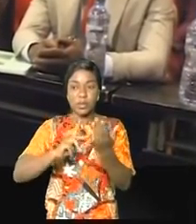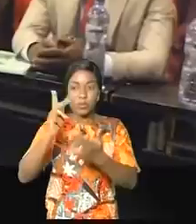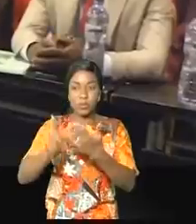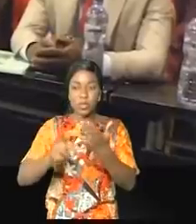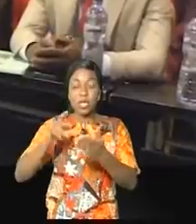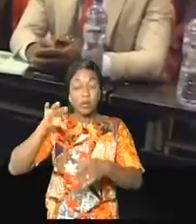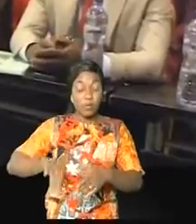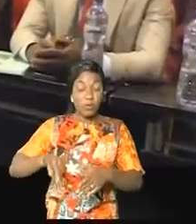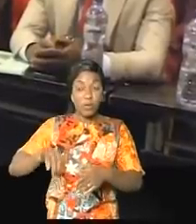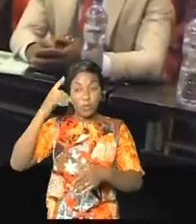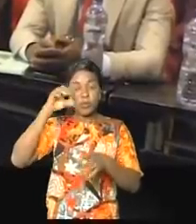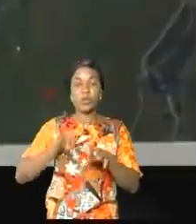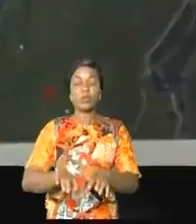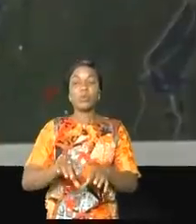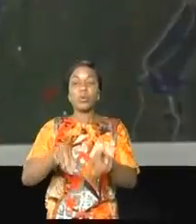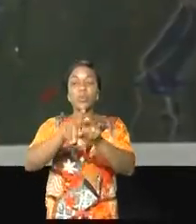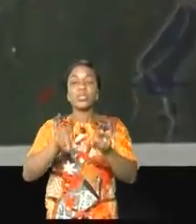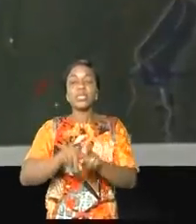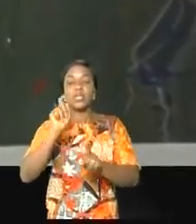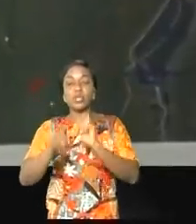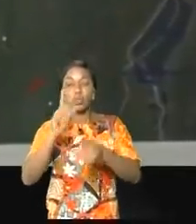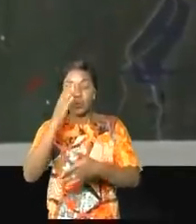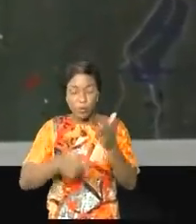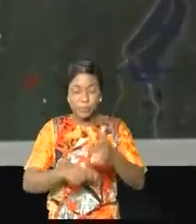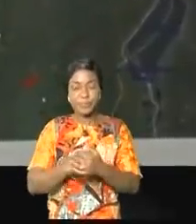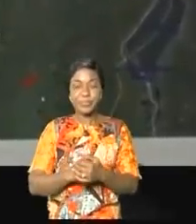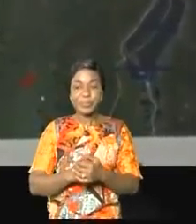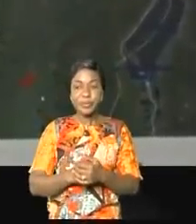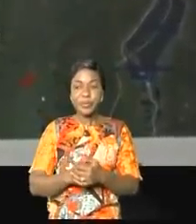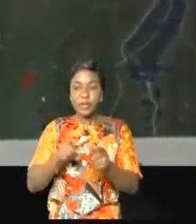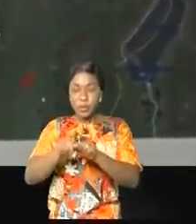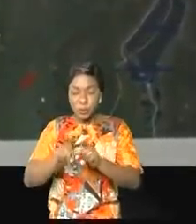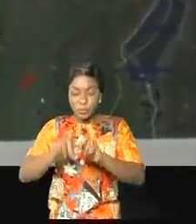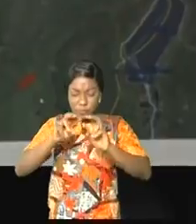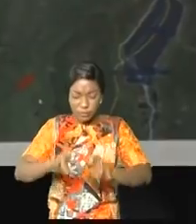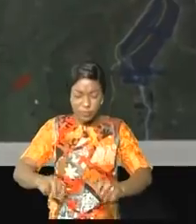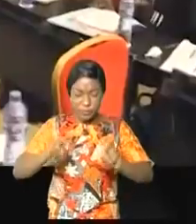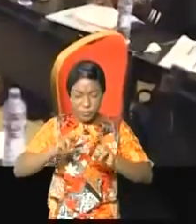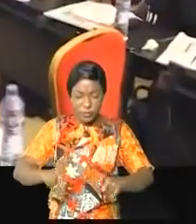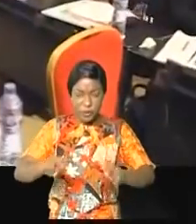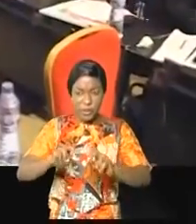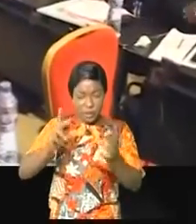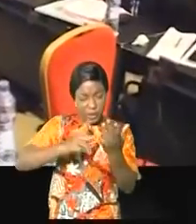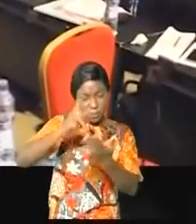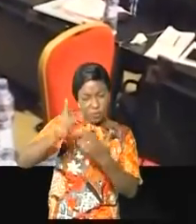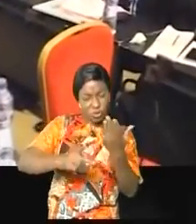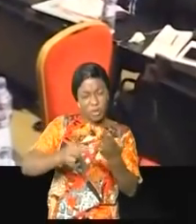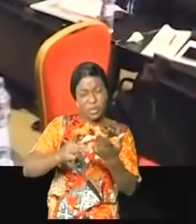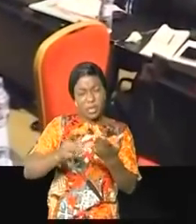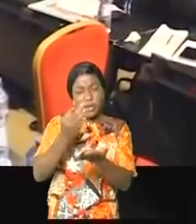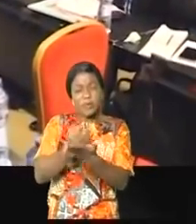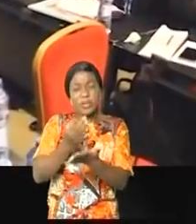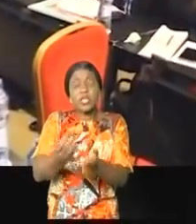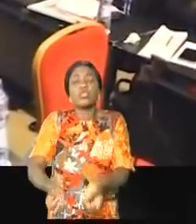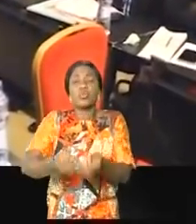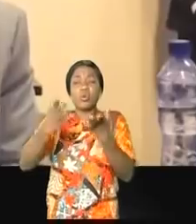bénéfique pour la RDC. Il était question au cours de ces assises d'examiner les études de faisabilité du dit projet afin d'élever les différentes